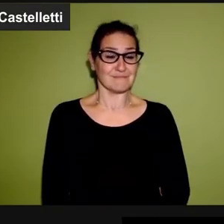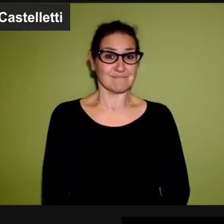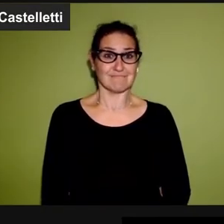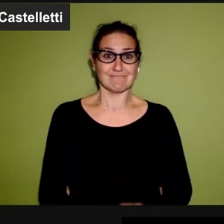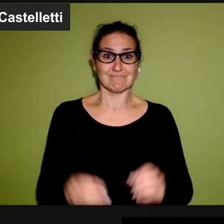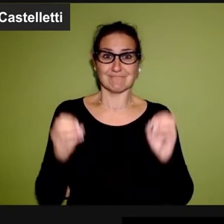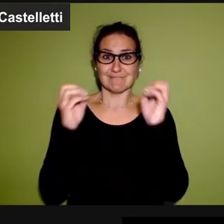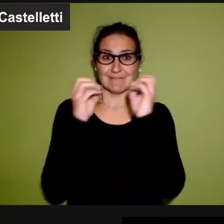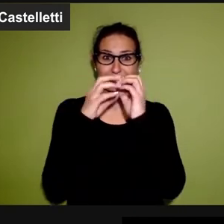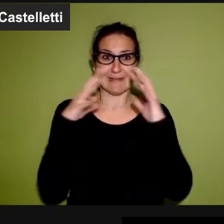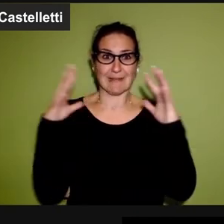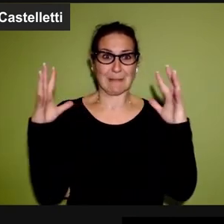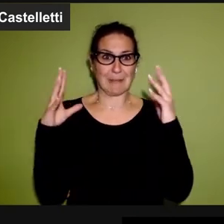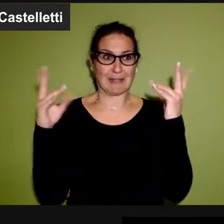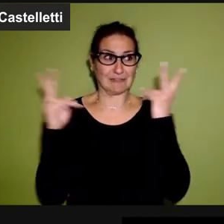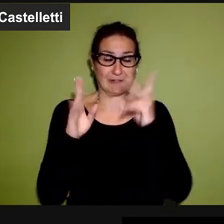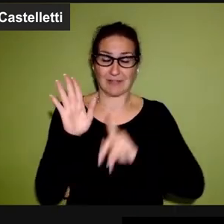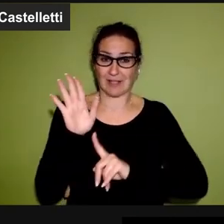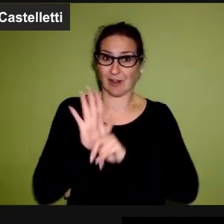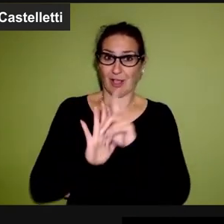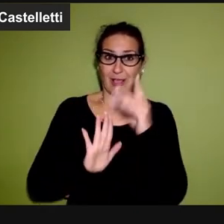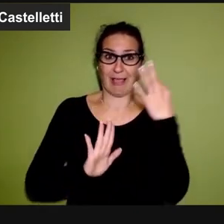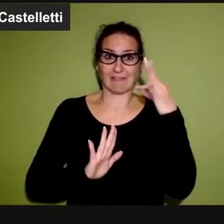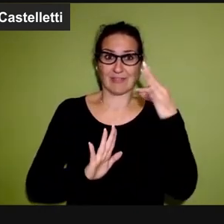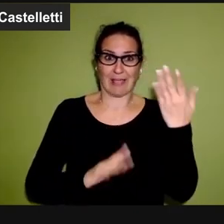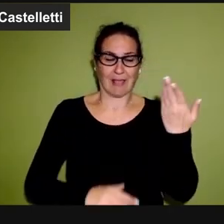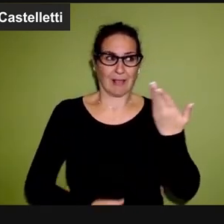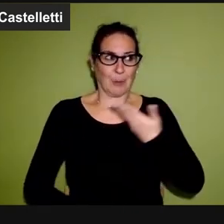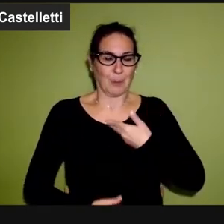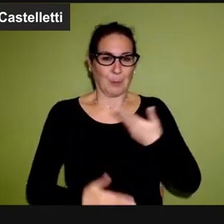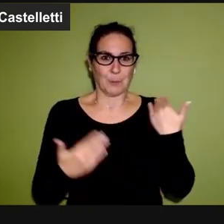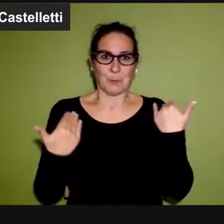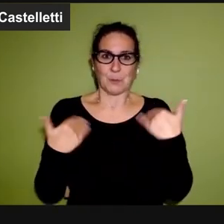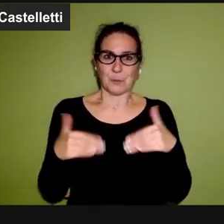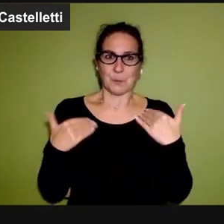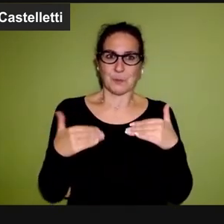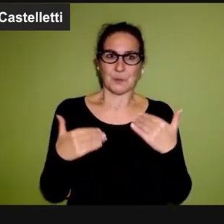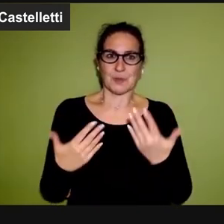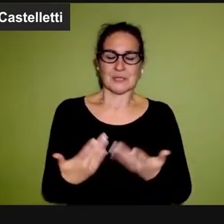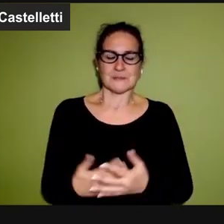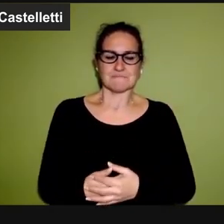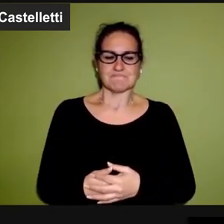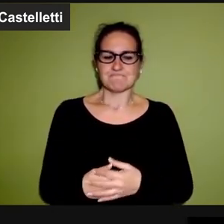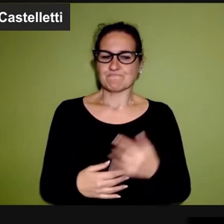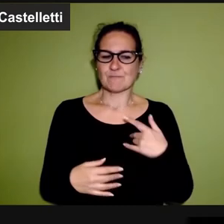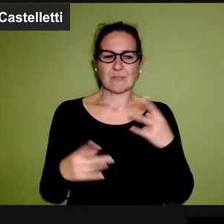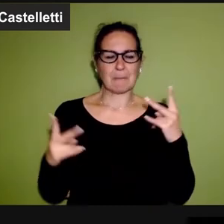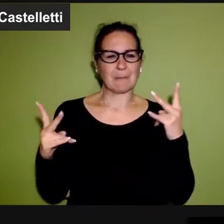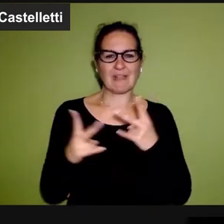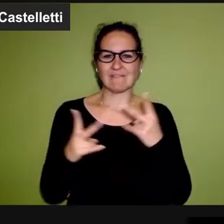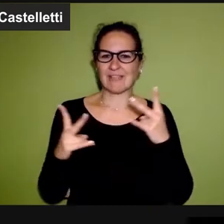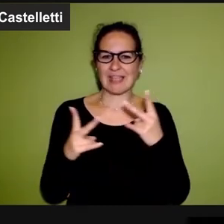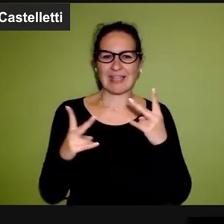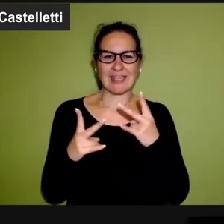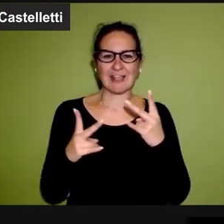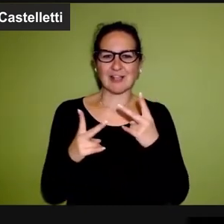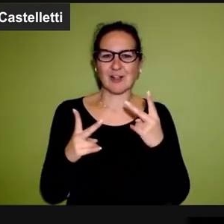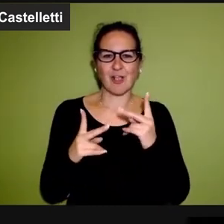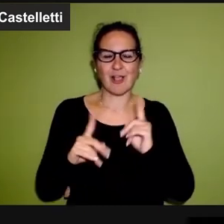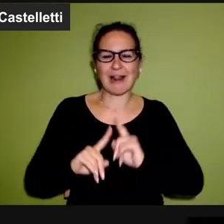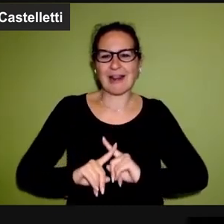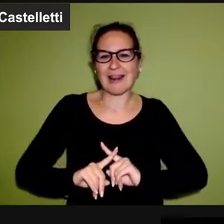Le immagini naturalmente sono toccanti ed efficaci ma in realtà